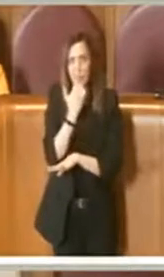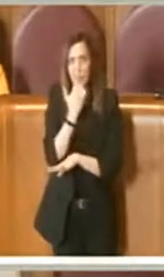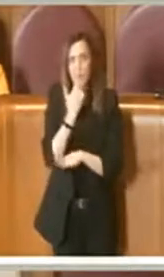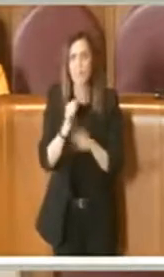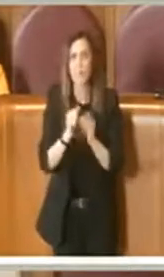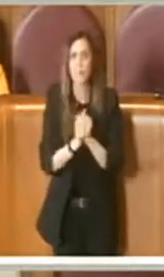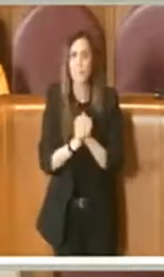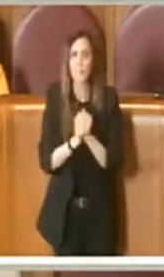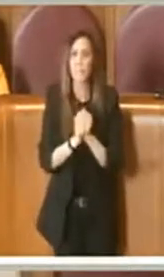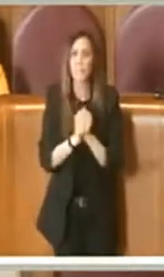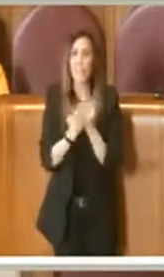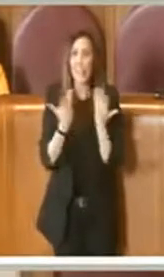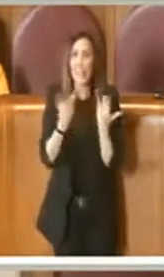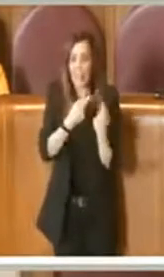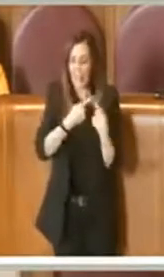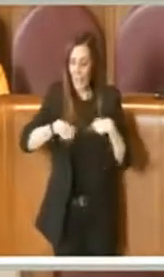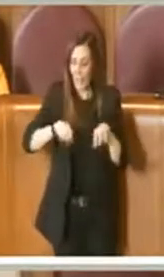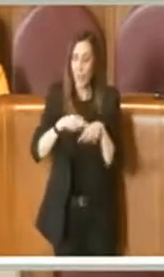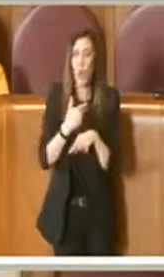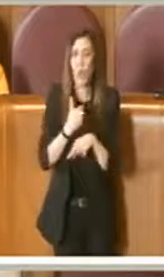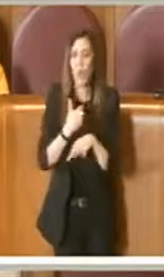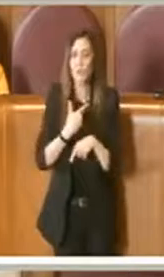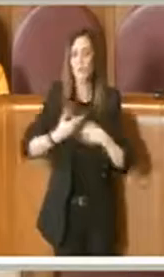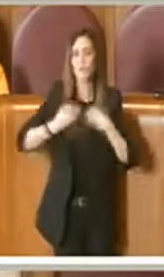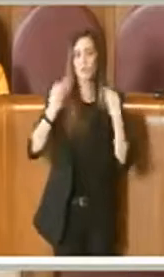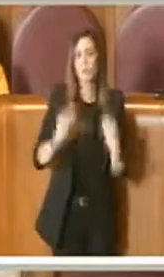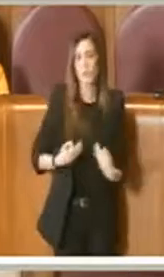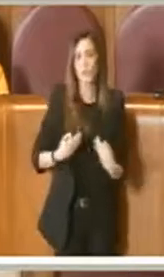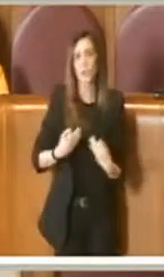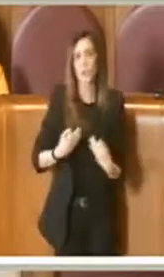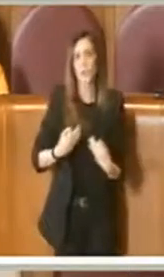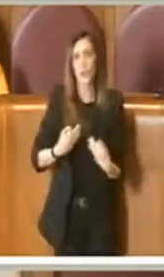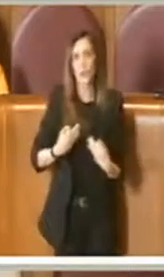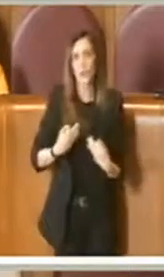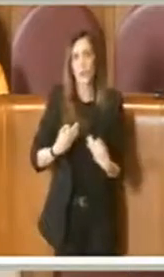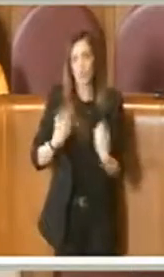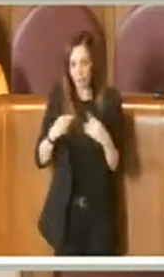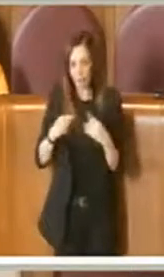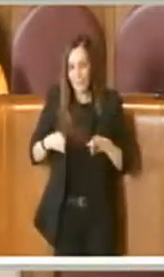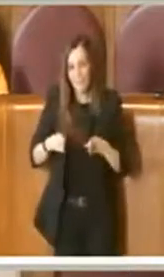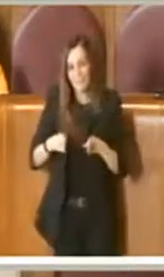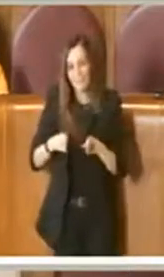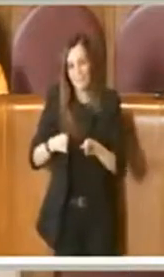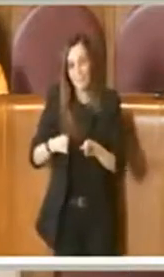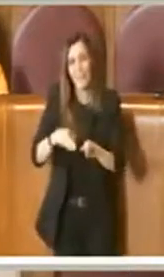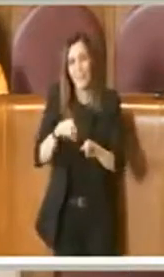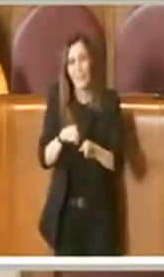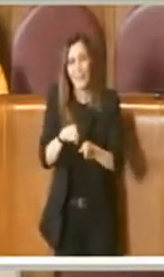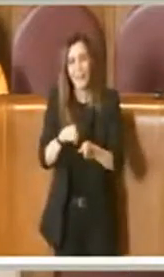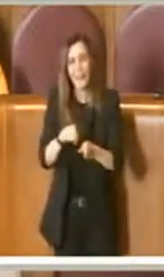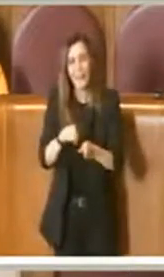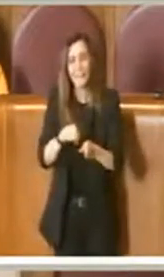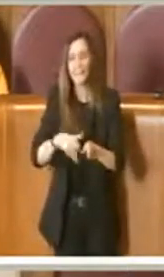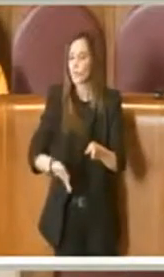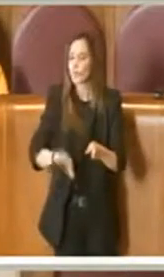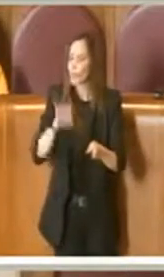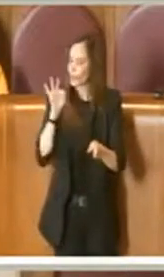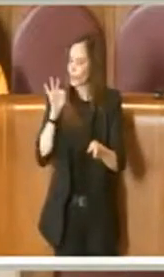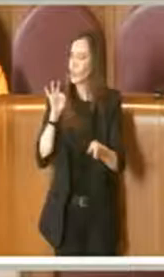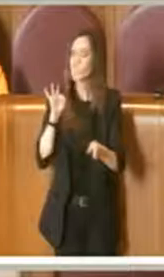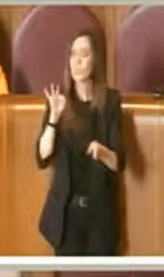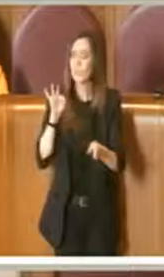E la nostra decisione di andare in questa direzione è stata una decisione